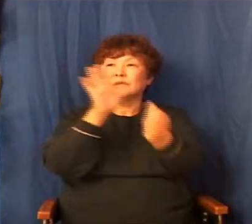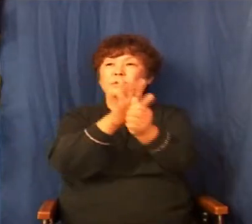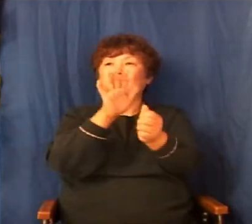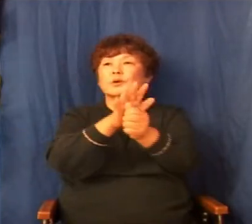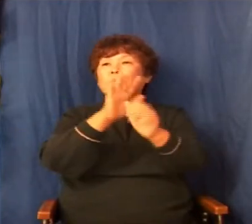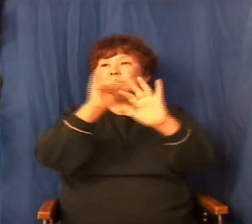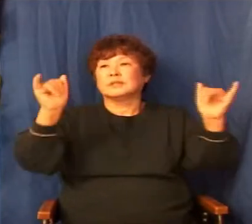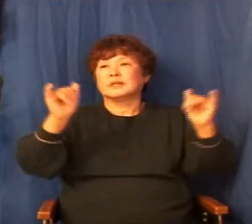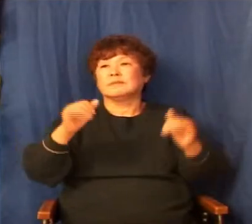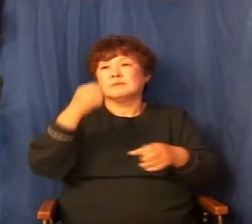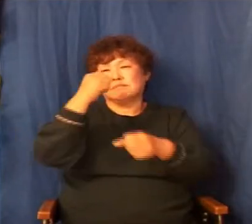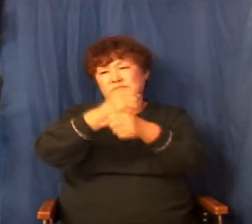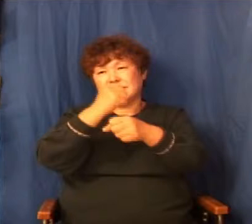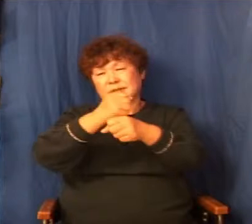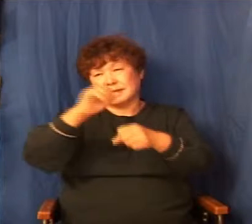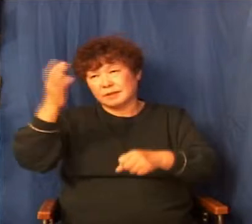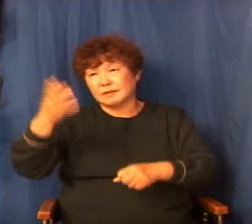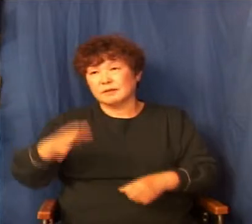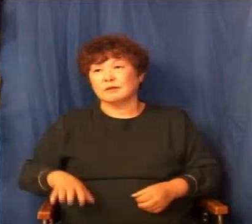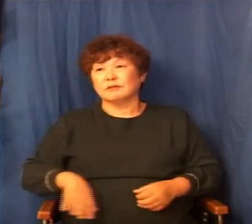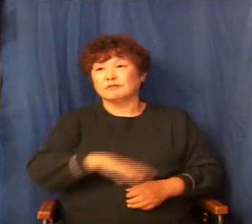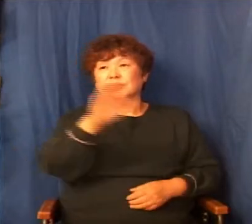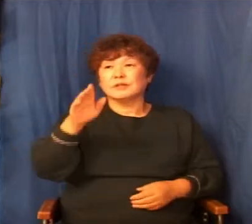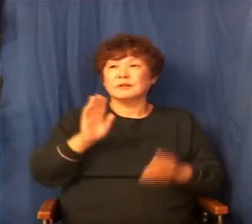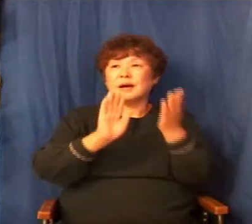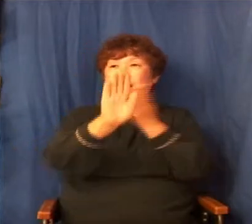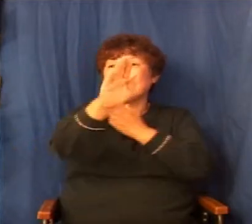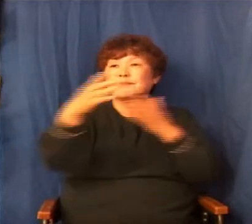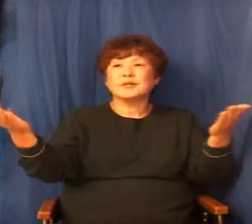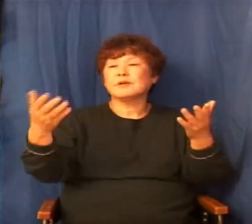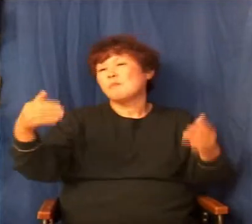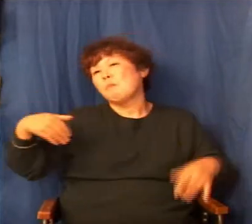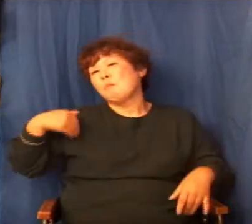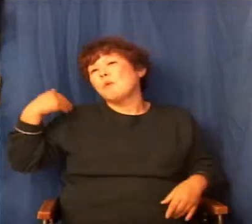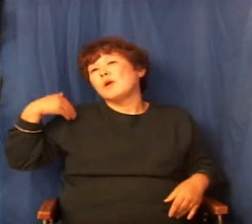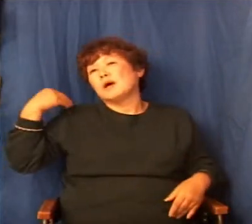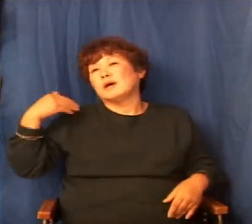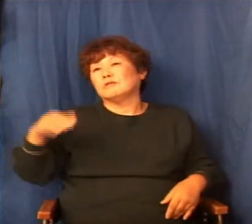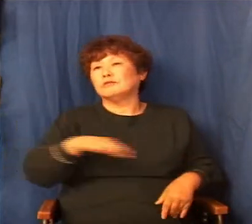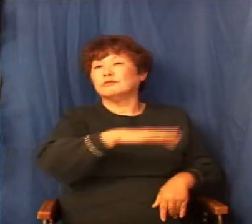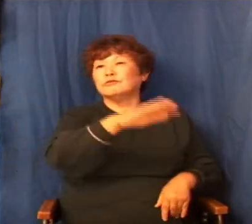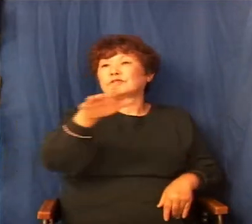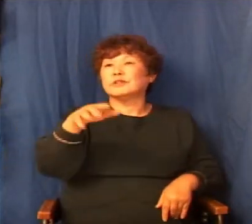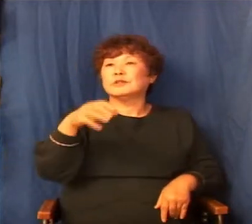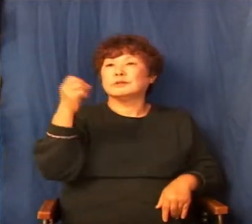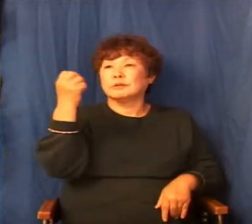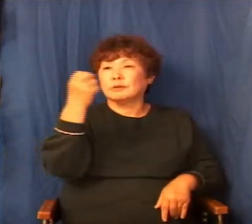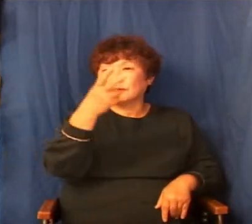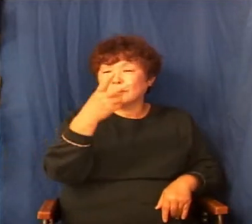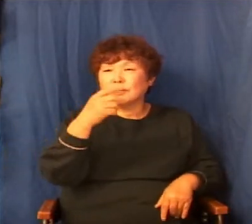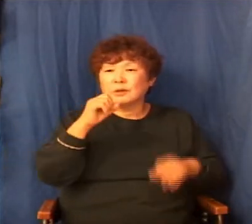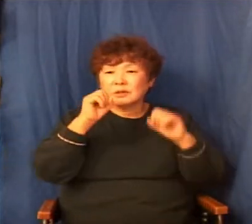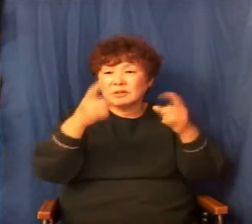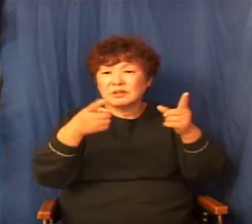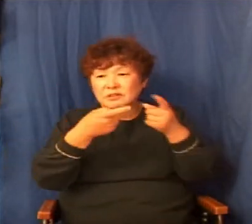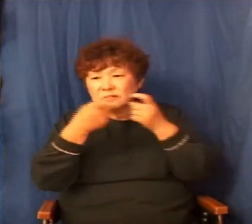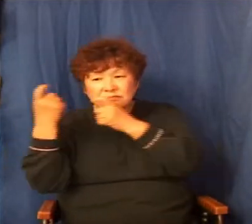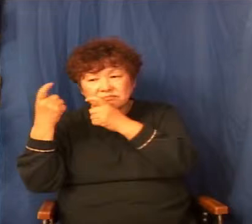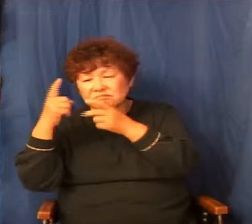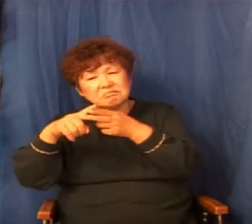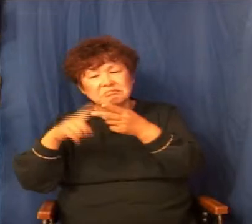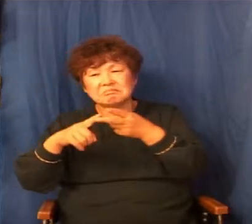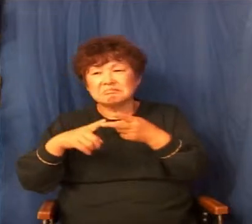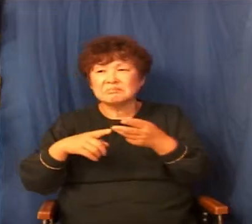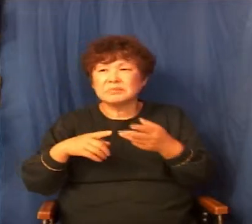우리는 미래를 모릅니다 그리고 우리는 이게 기회인지 유혹인지도 잘